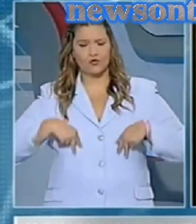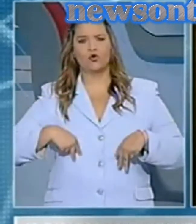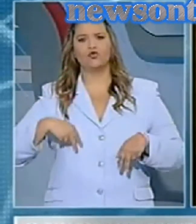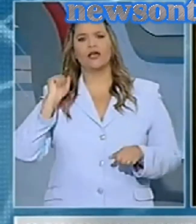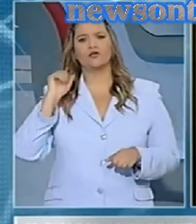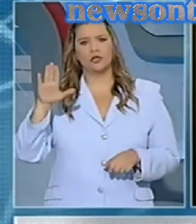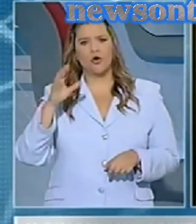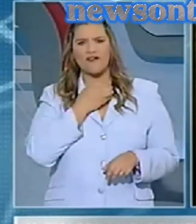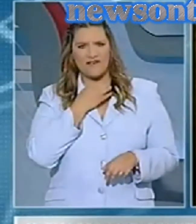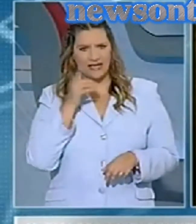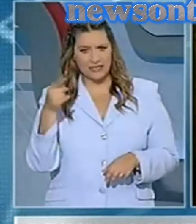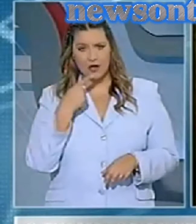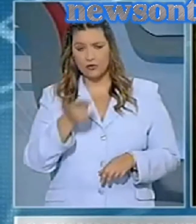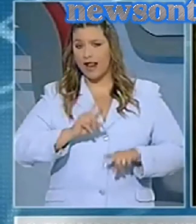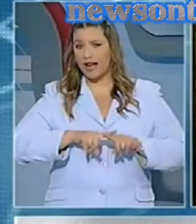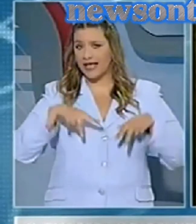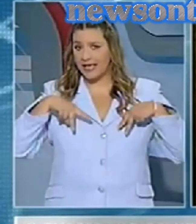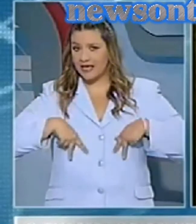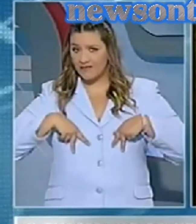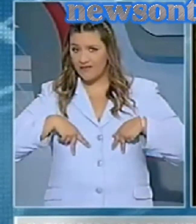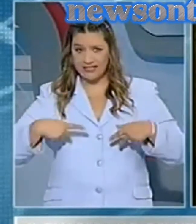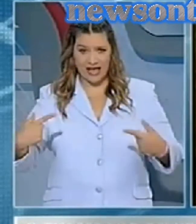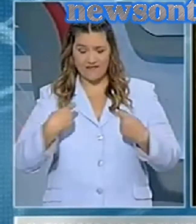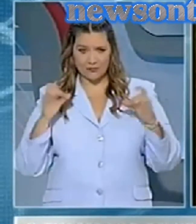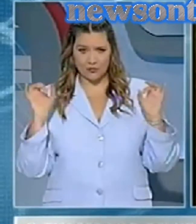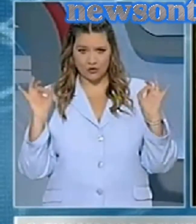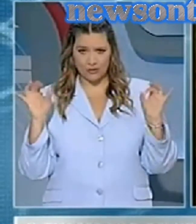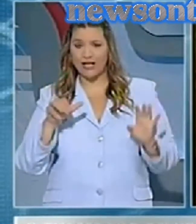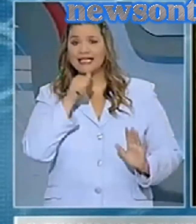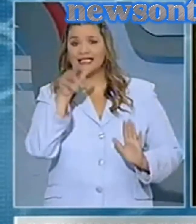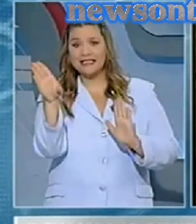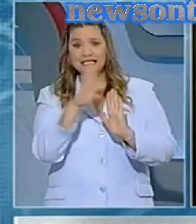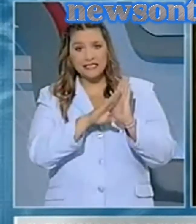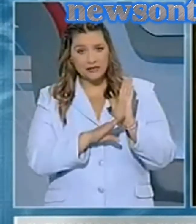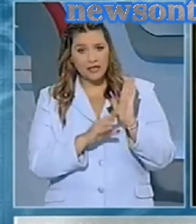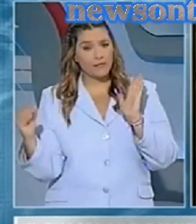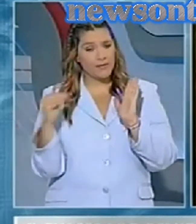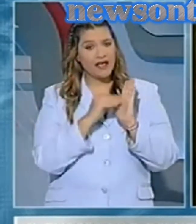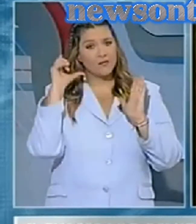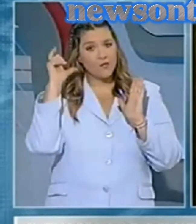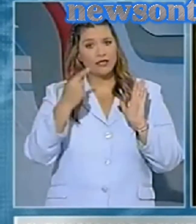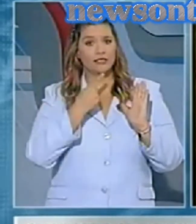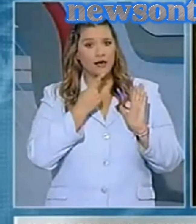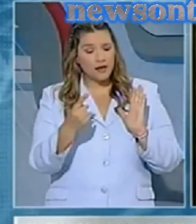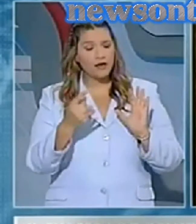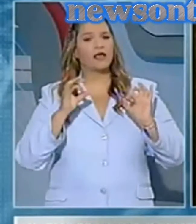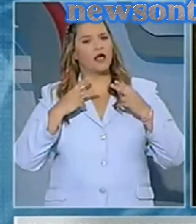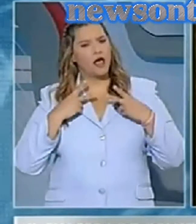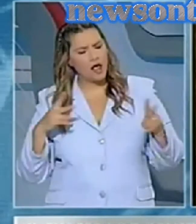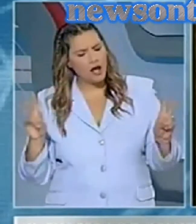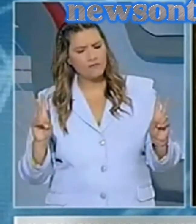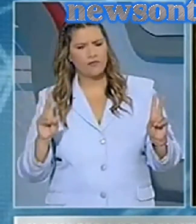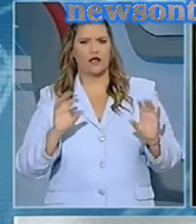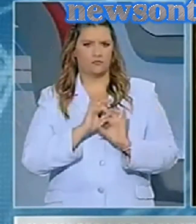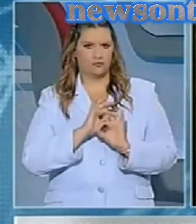Υπουργός Εξωτερικών Ευάγγελος Βενιζέλος τόνισε ότι η ελληνική κυβέρνηση δεν εκβιάζεται από κανέναν, ότι το Σύνταγμα επιτρέπει στη Δημοκρατία